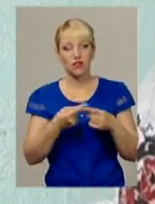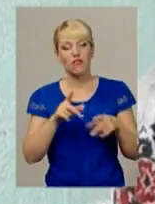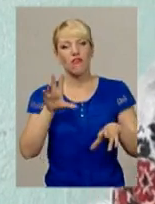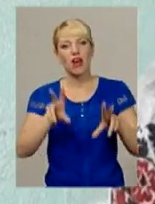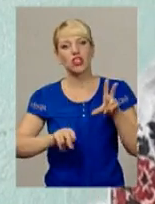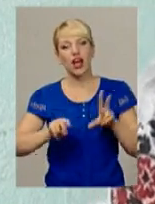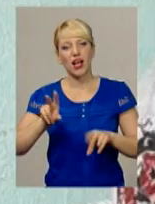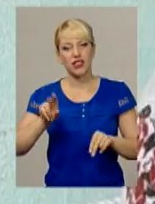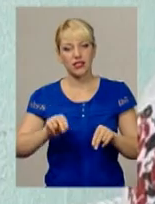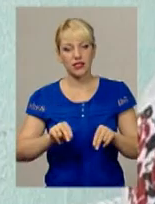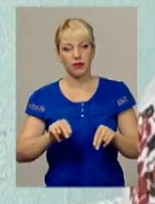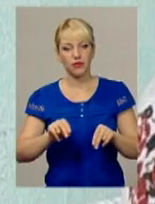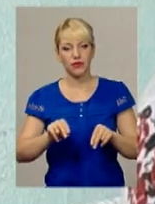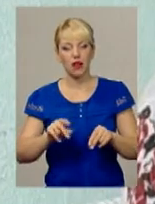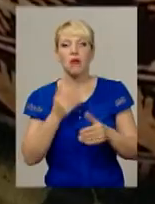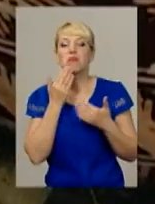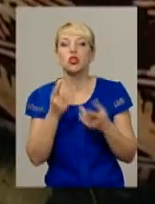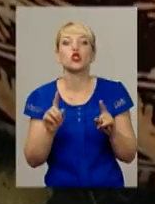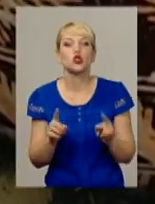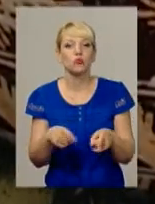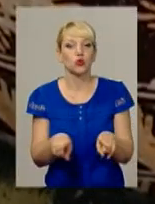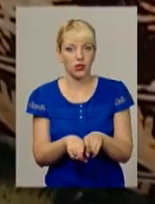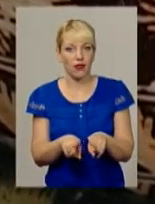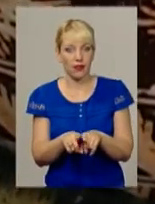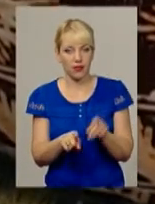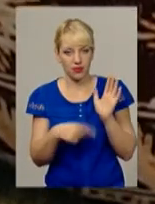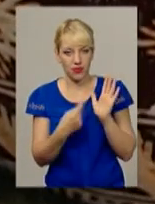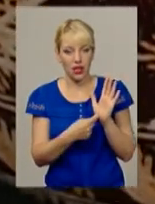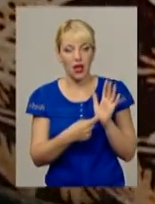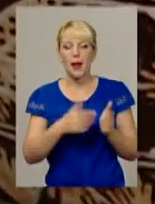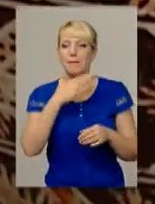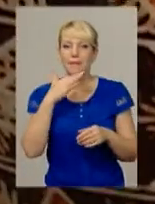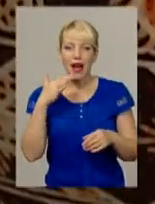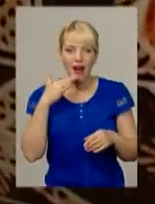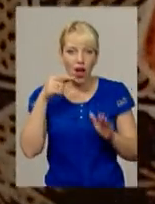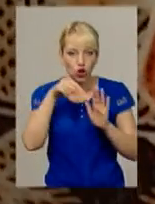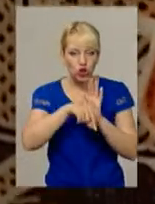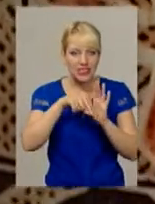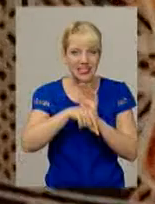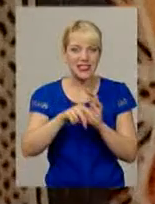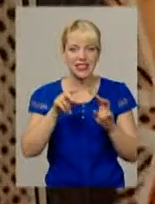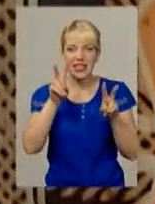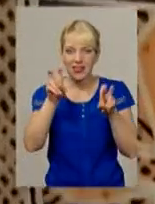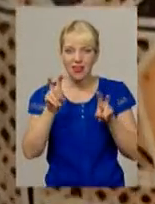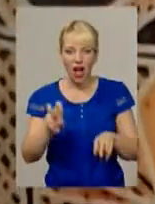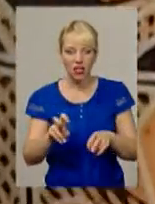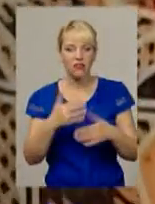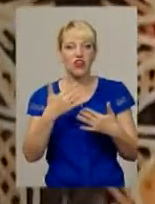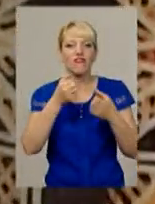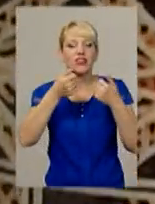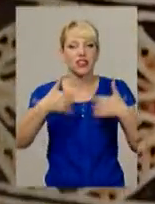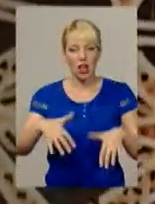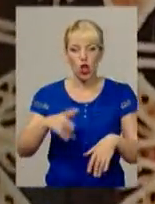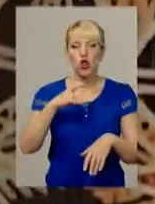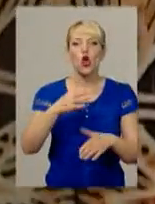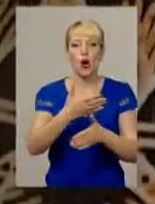питання, чому таке. Чимало тлумачень, продавніх знаків втрачено, але жінка впевнена, ми зуміємо розгадати